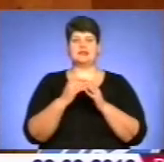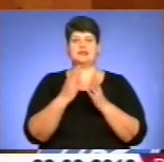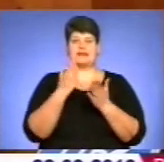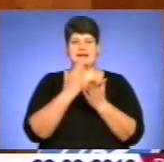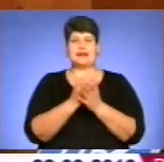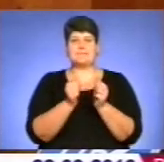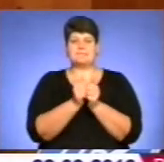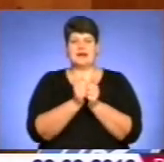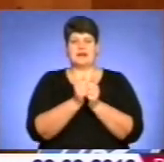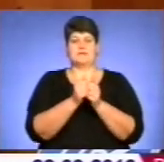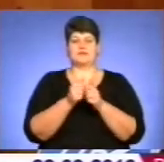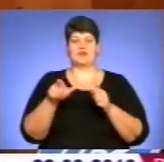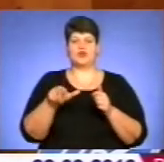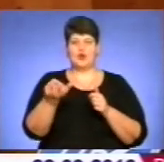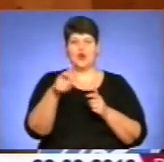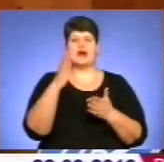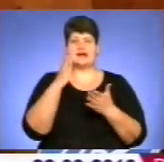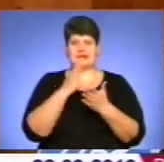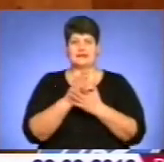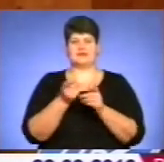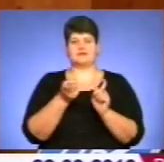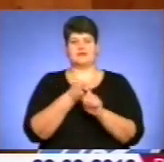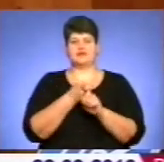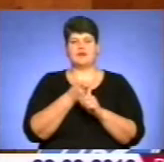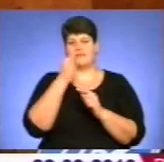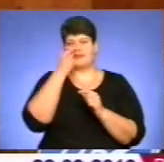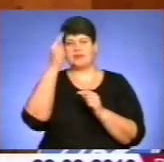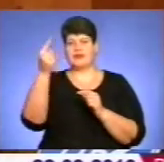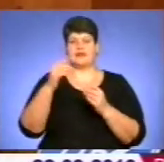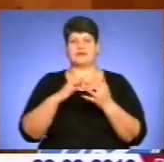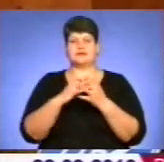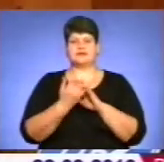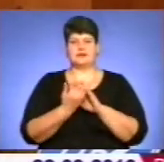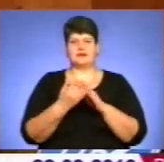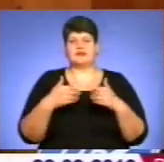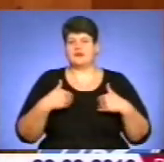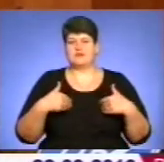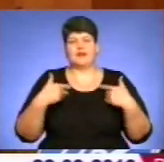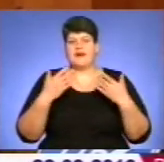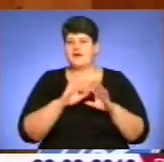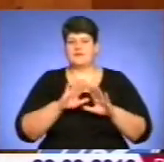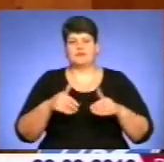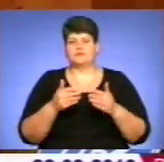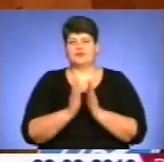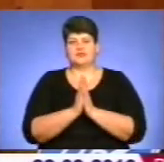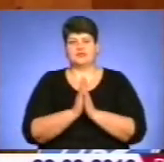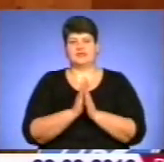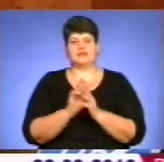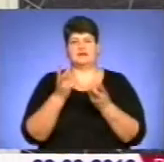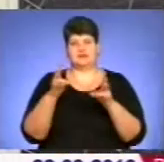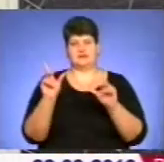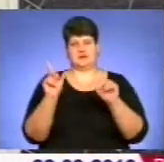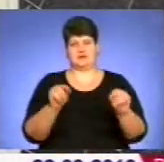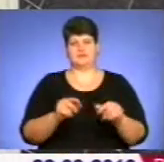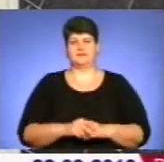при трасах, є сполучення відповідне. Ну, ті далекі села, я би рекомендував завтра отриматися від виїзду.